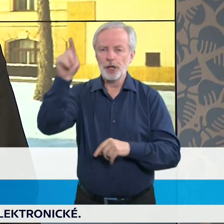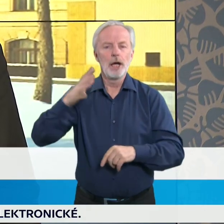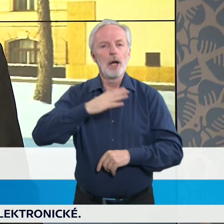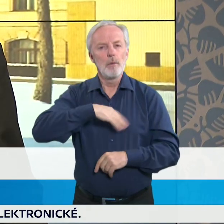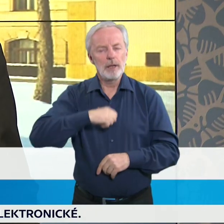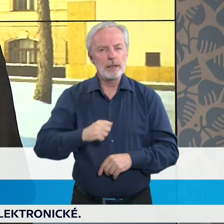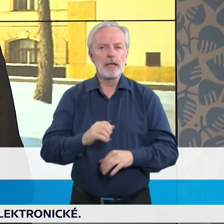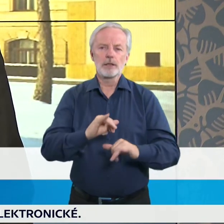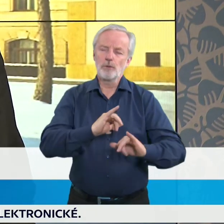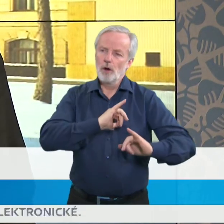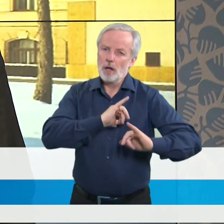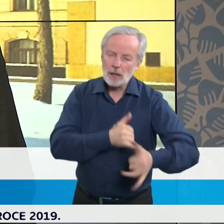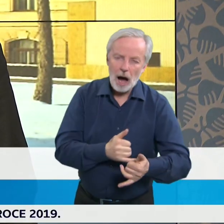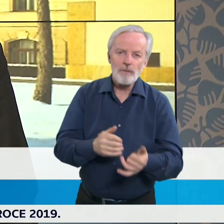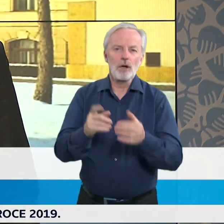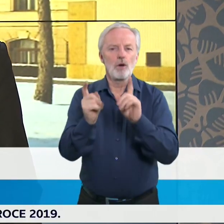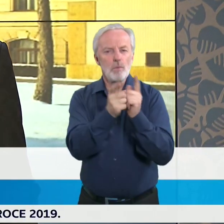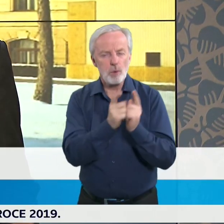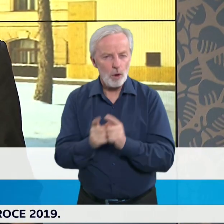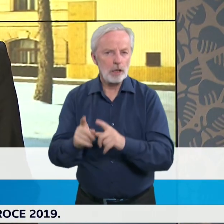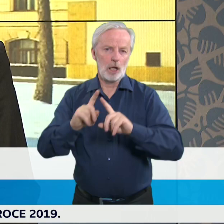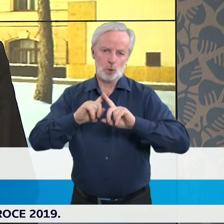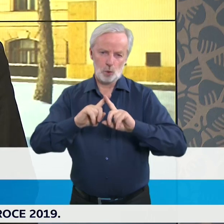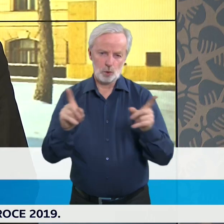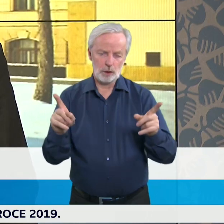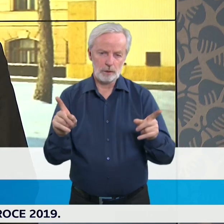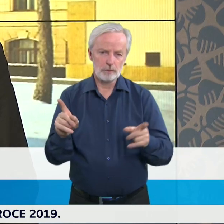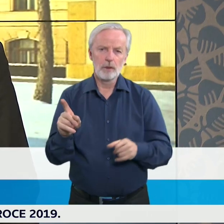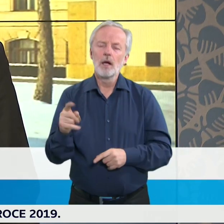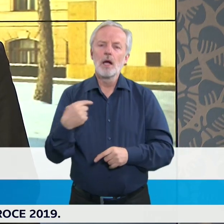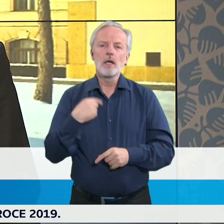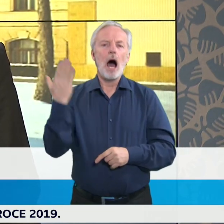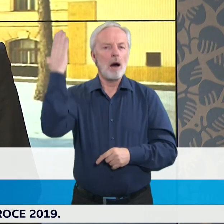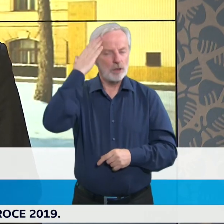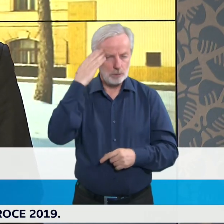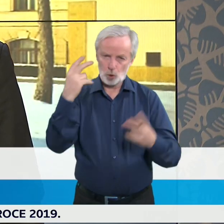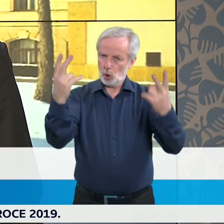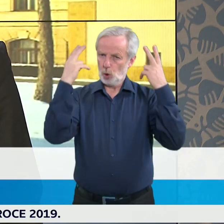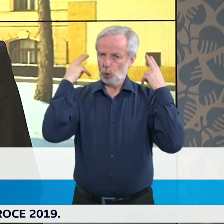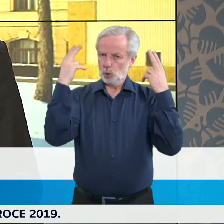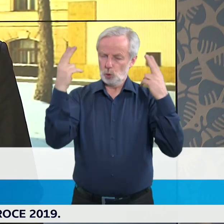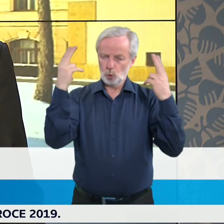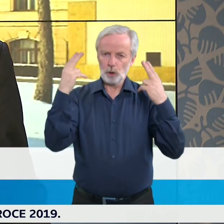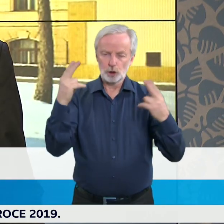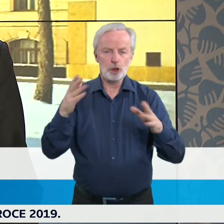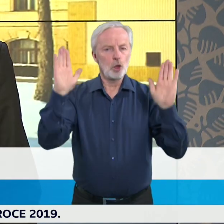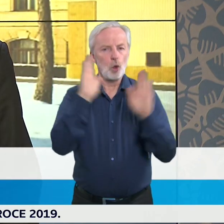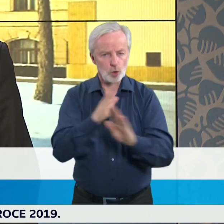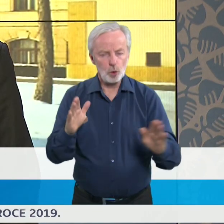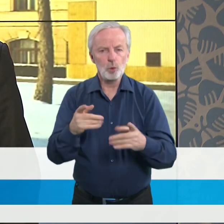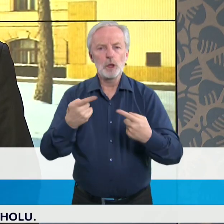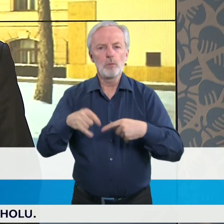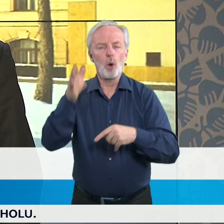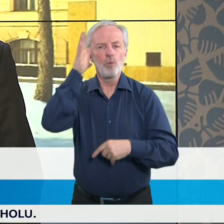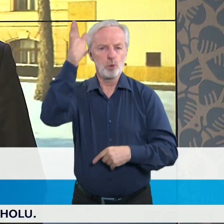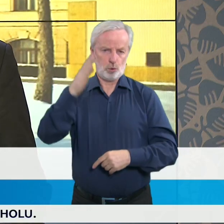k předloženému materiálu. Myslím, že se jedná o zásadní rozhodnutí pro budoucnost v naší země. A i proto zde